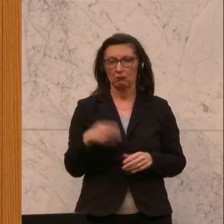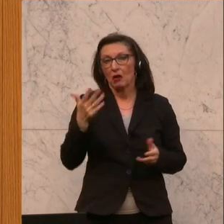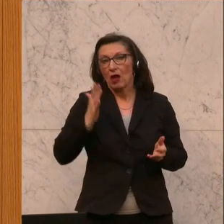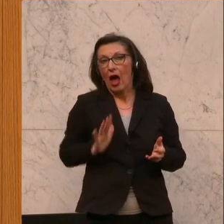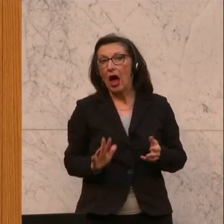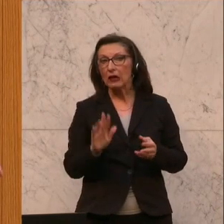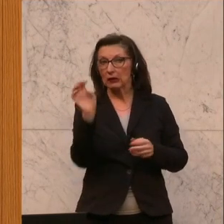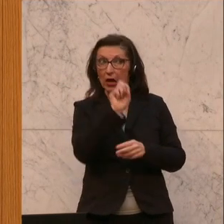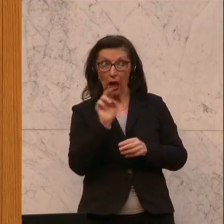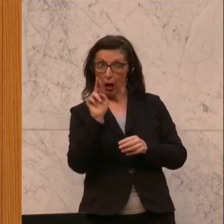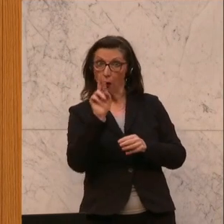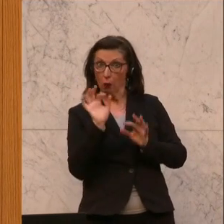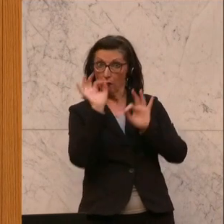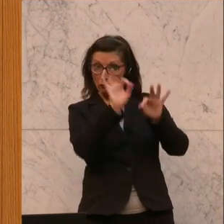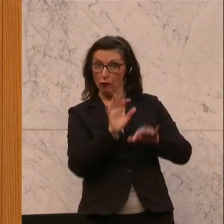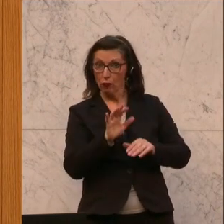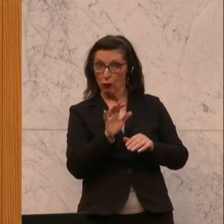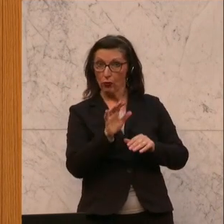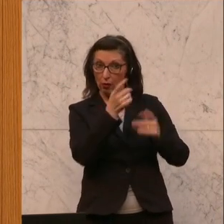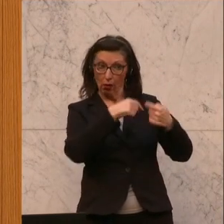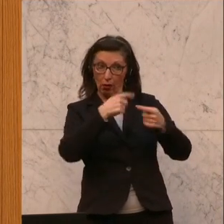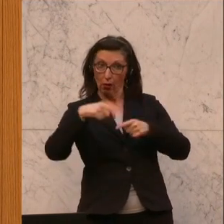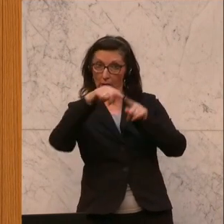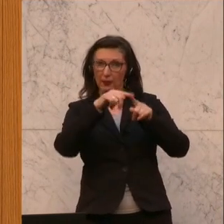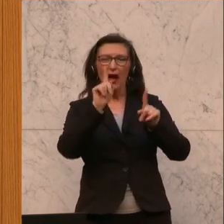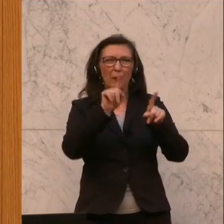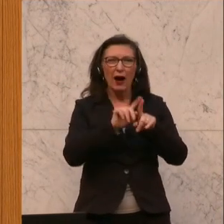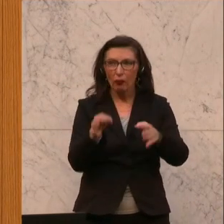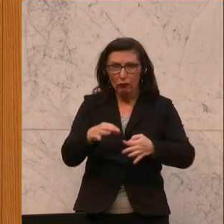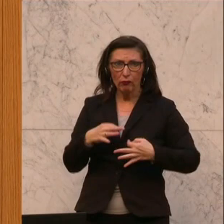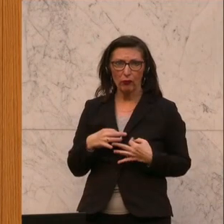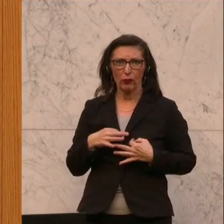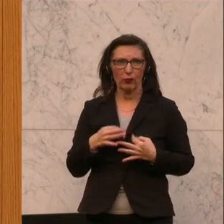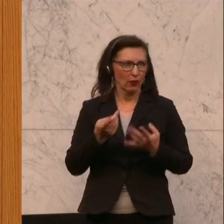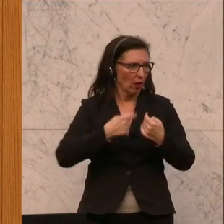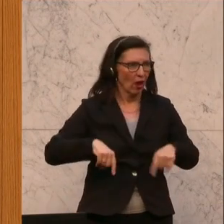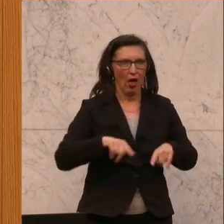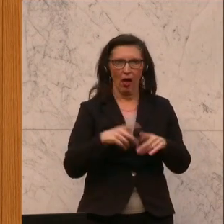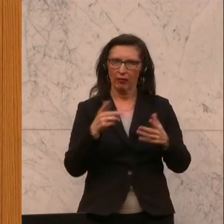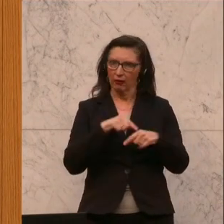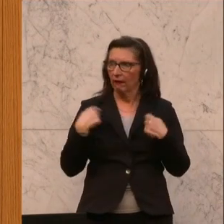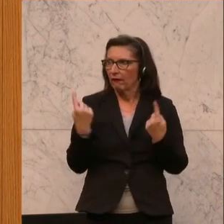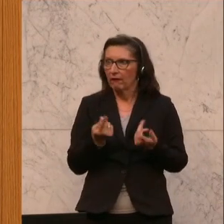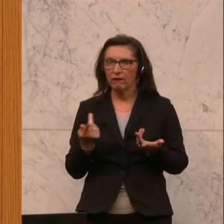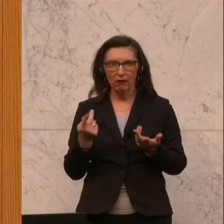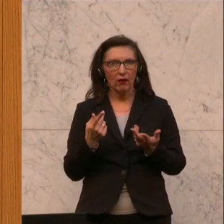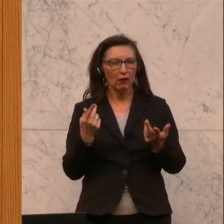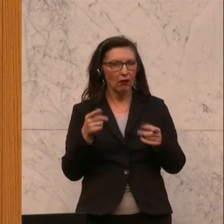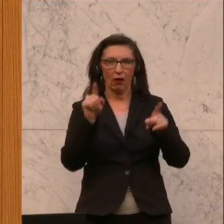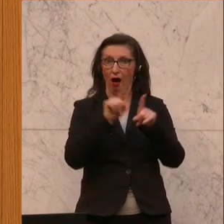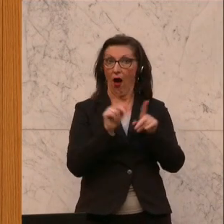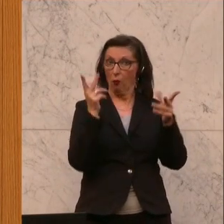Union in Zusammenarbeit mit den Ländern, aber auch eben für uns als Land, als Mitgliedsland in Verbindung